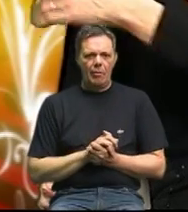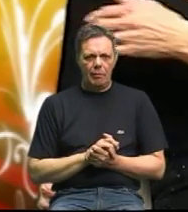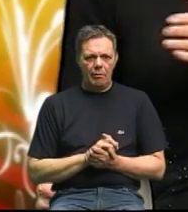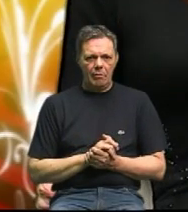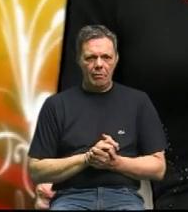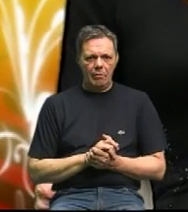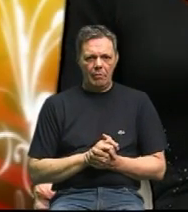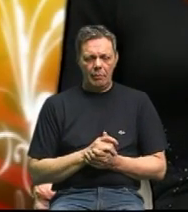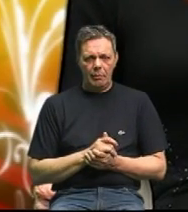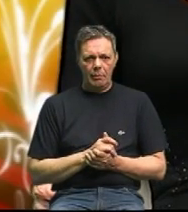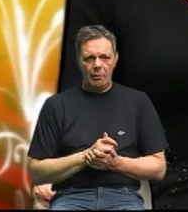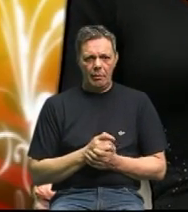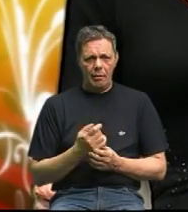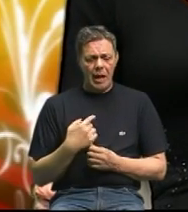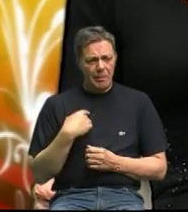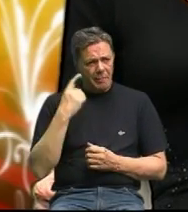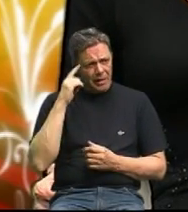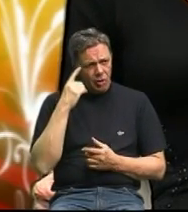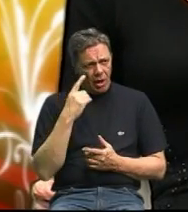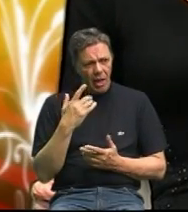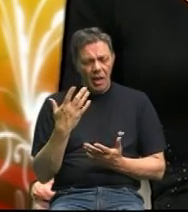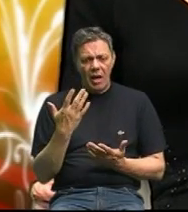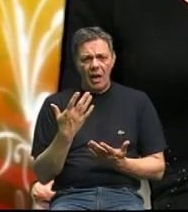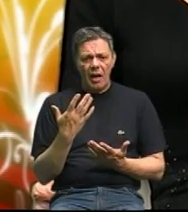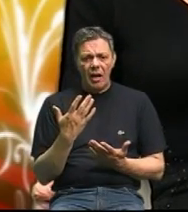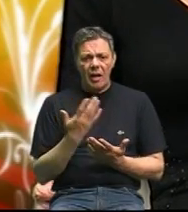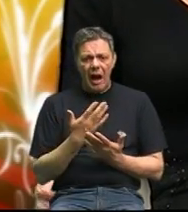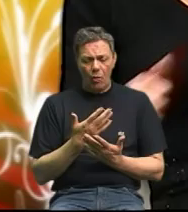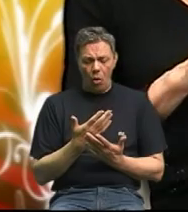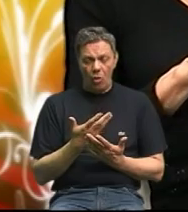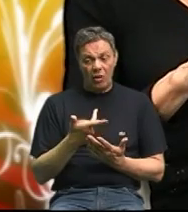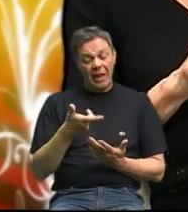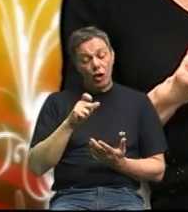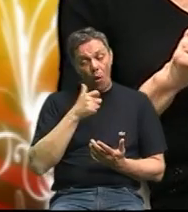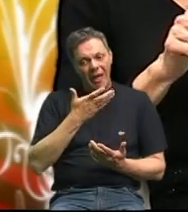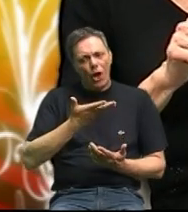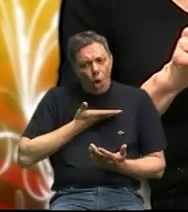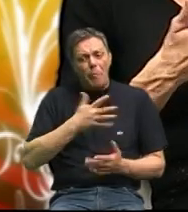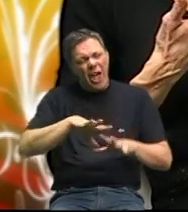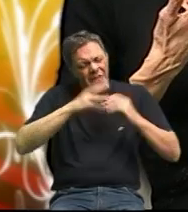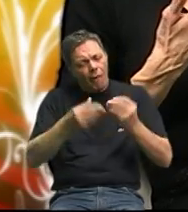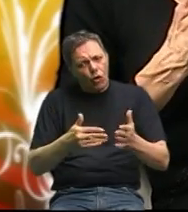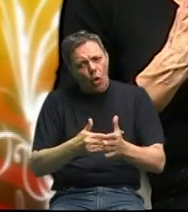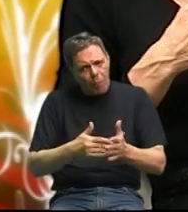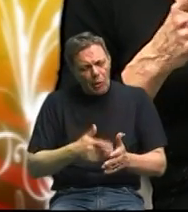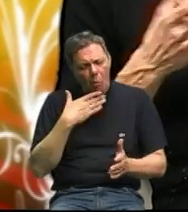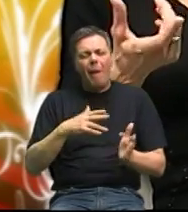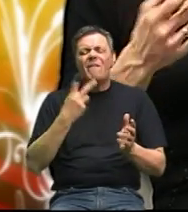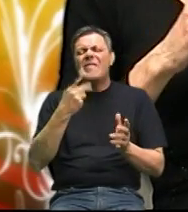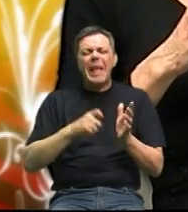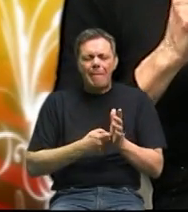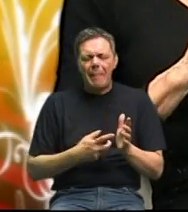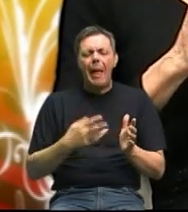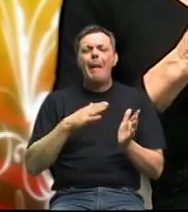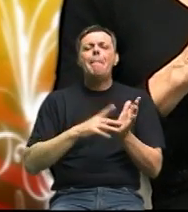ja sam razmišljala kako dobiti da čovjek dobije ove vitamine to se može i minerale može se